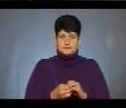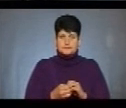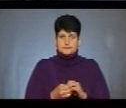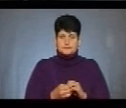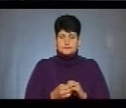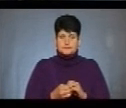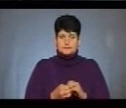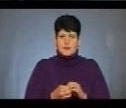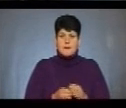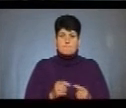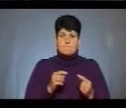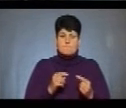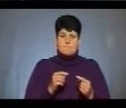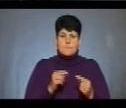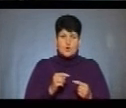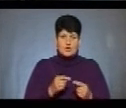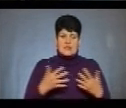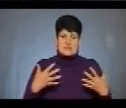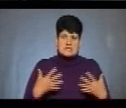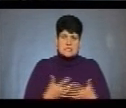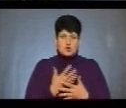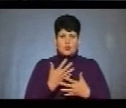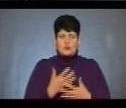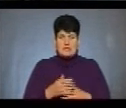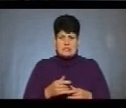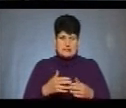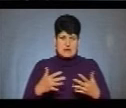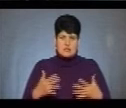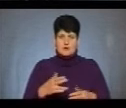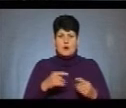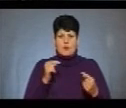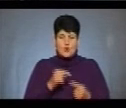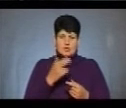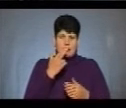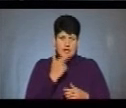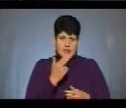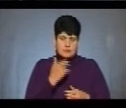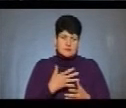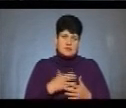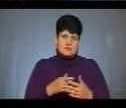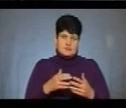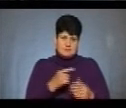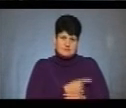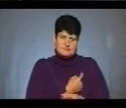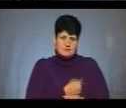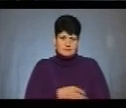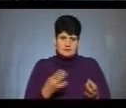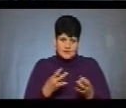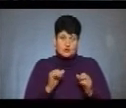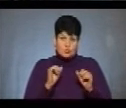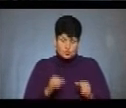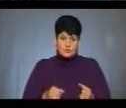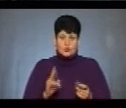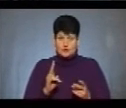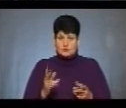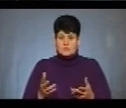проти вірусних, проти застудних засобах. Якщо є така можливість ще десь долучитися до даної